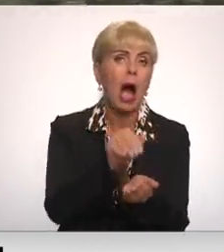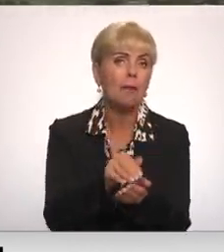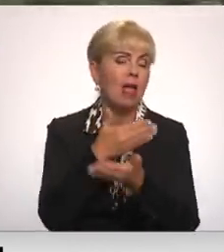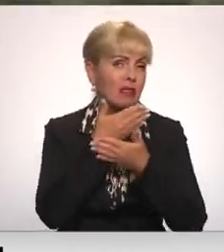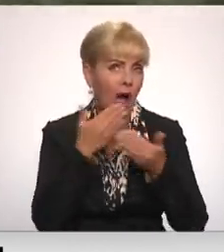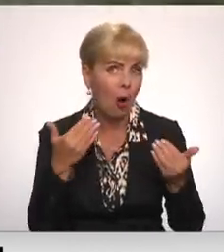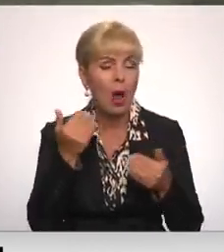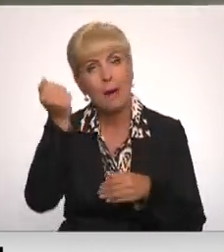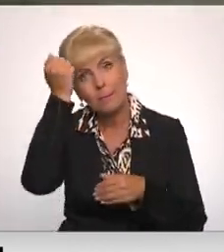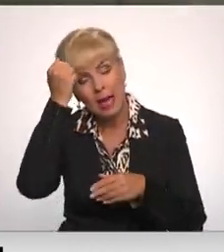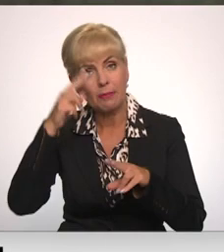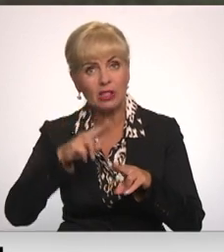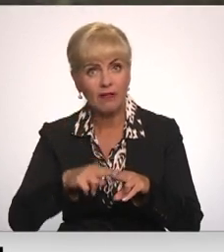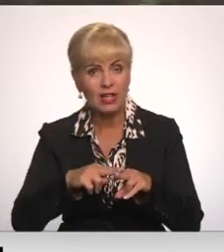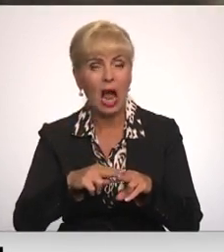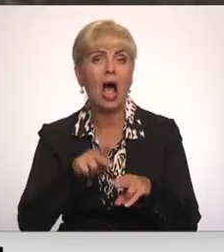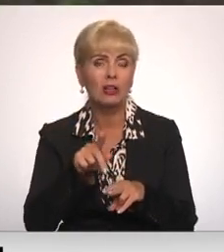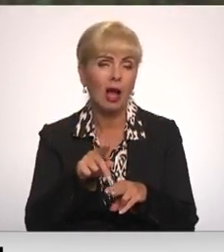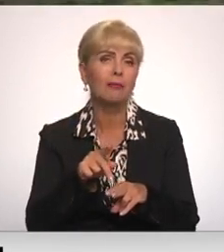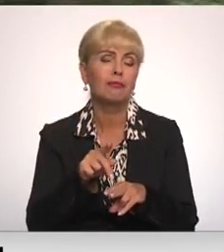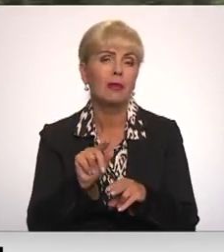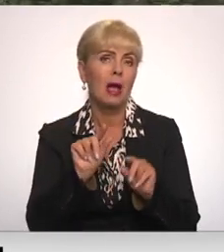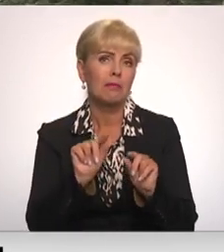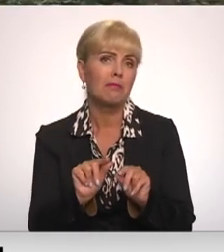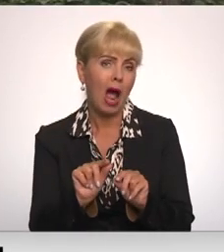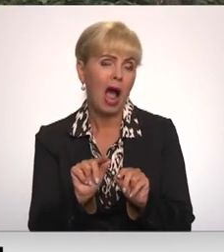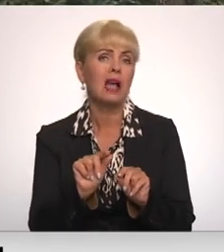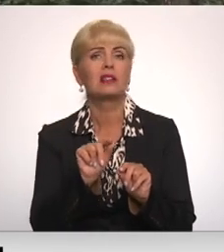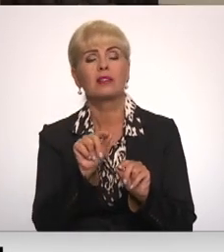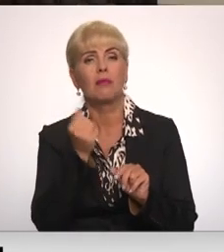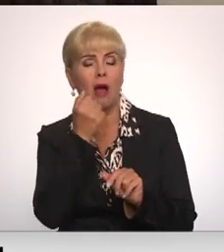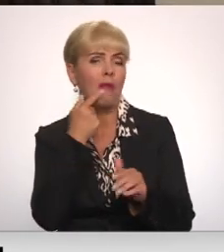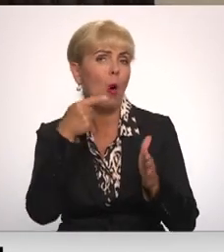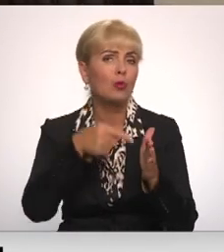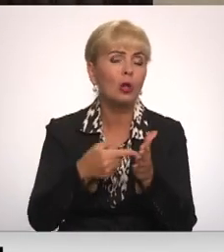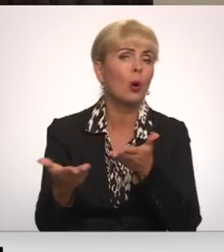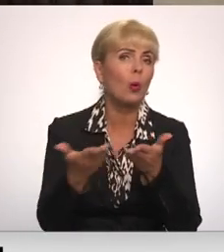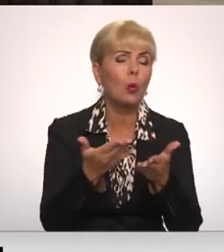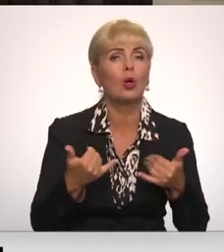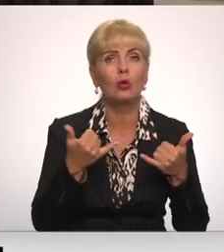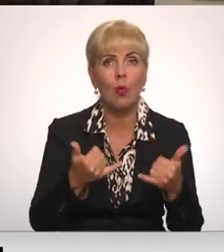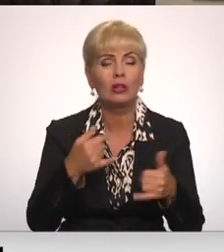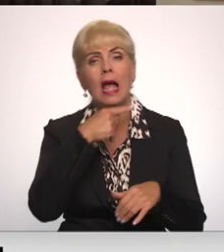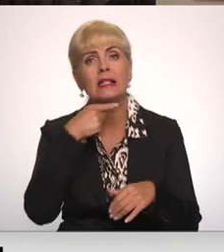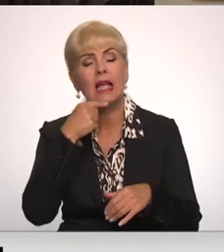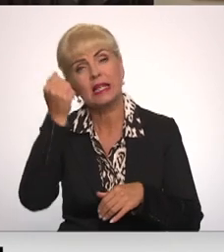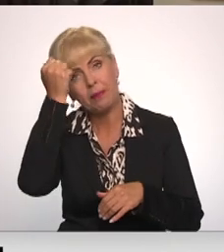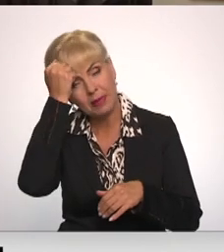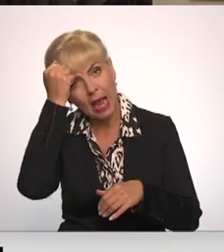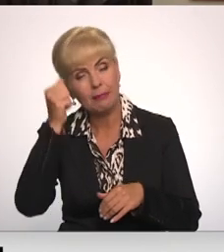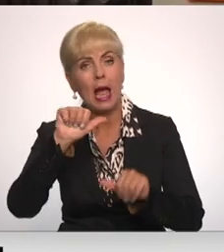Arī pati piemiņas vieta ir gaužām pieticīga un uz to pat nav norādes. Lai godinātu daļas kādreizējo cēsnieku piemiņu,